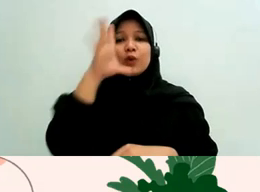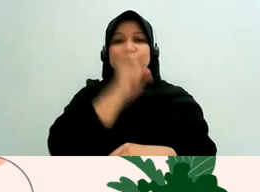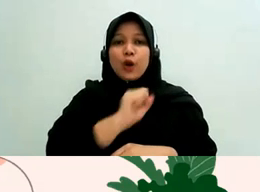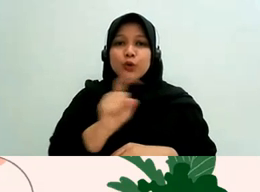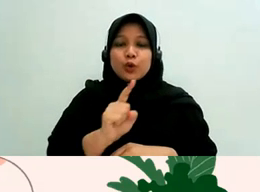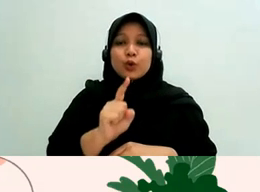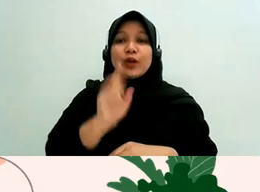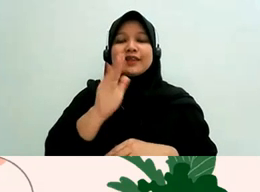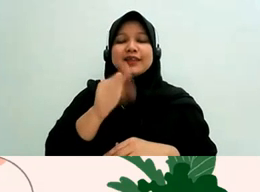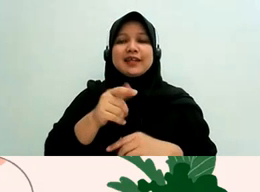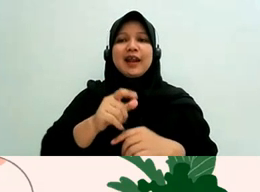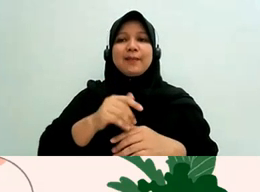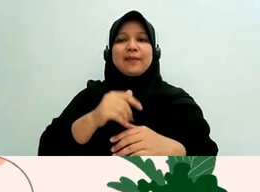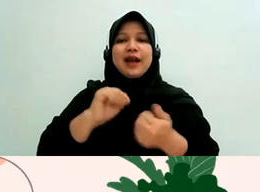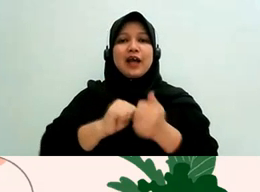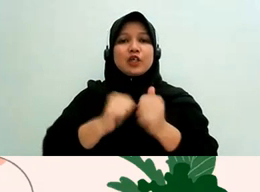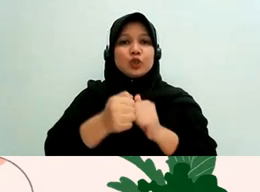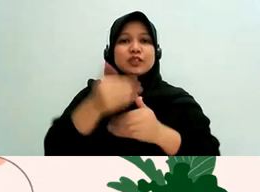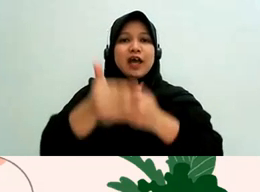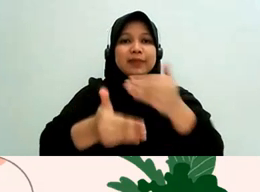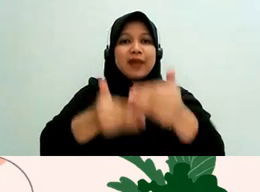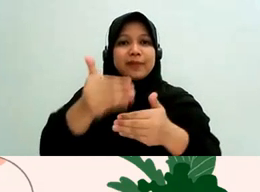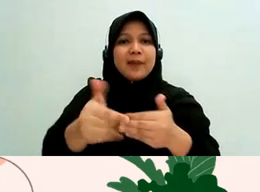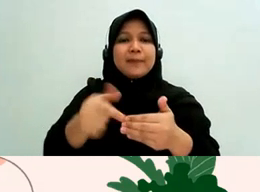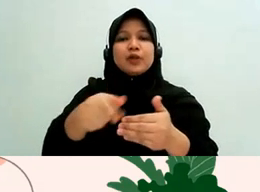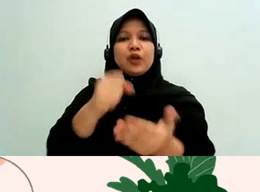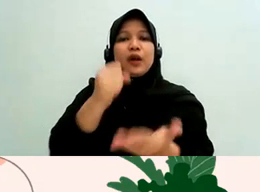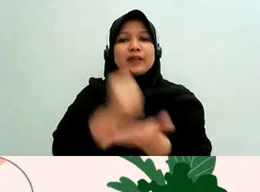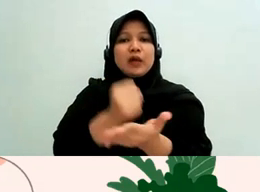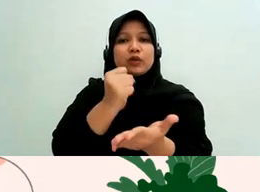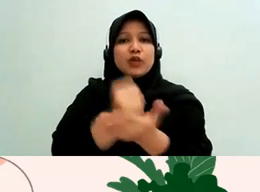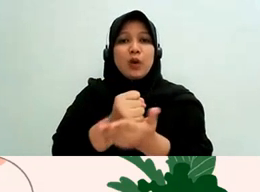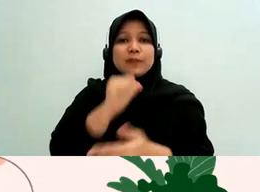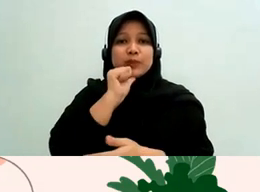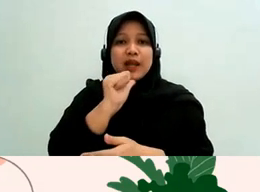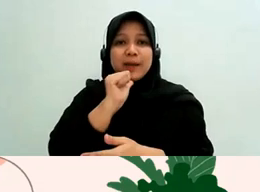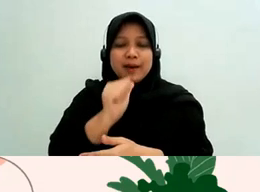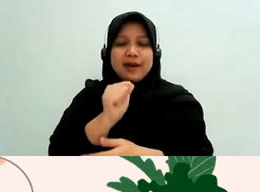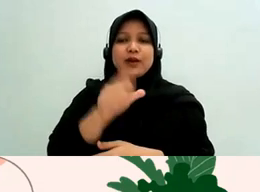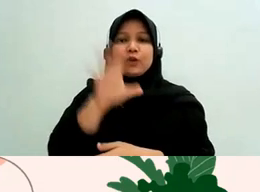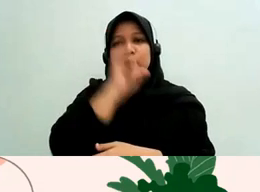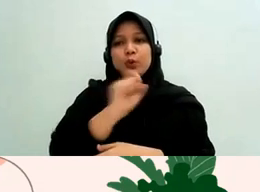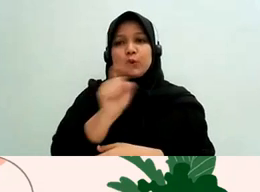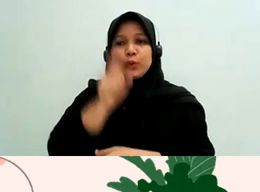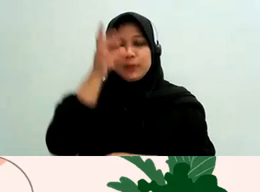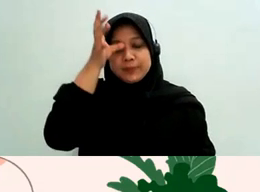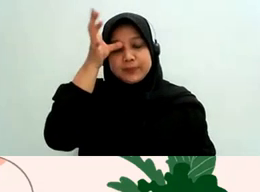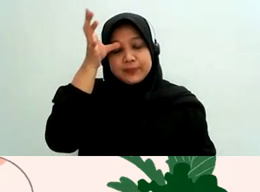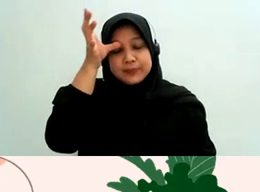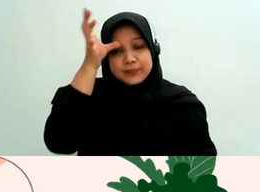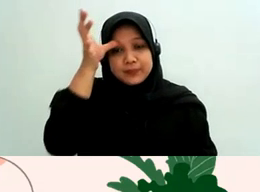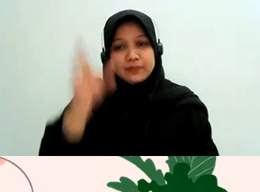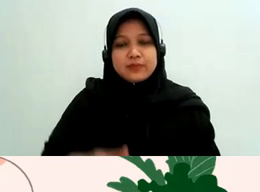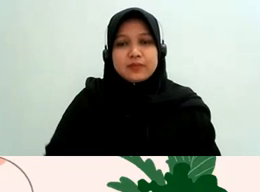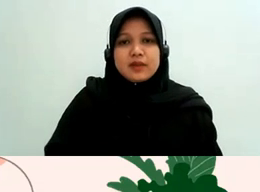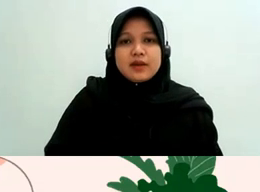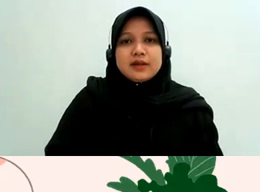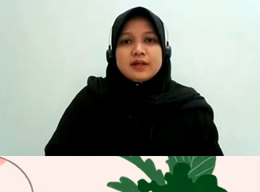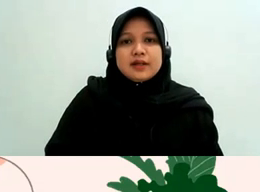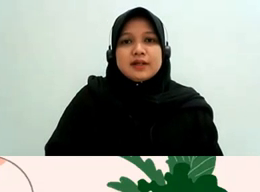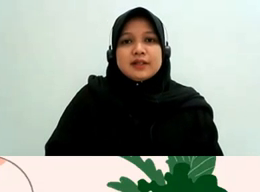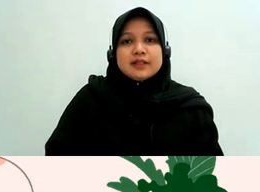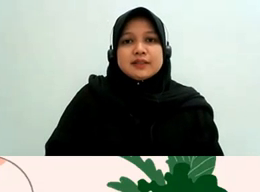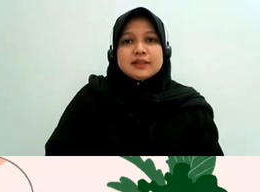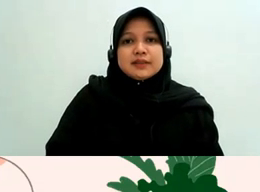itu kira-kira kayaknya penjelasan saya terakhir itu